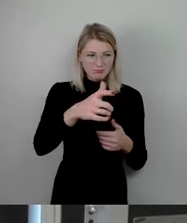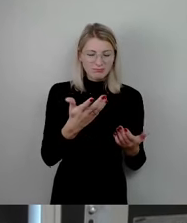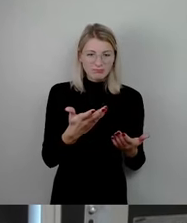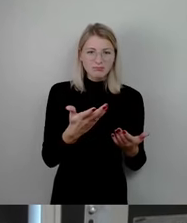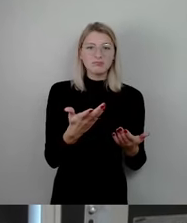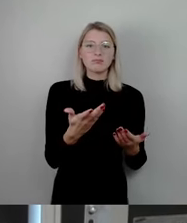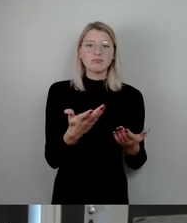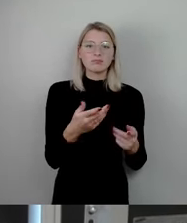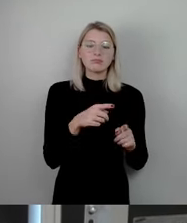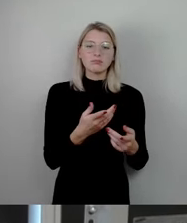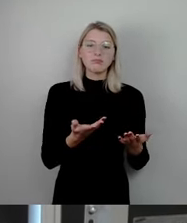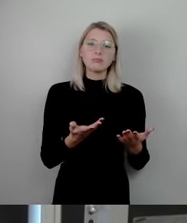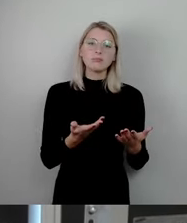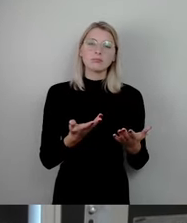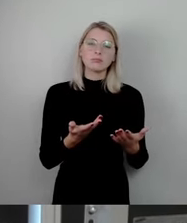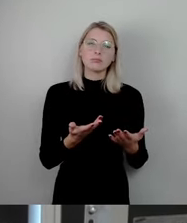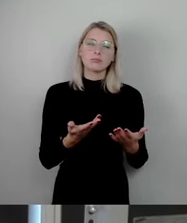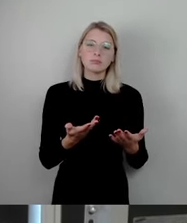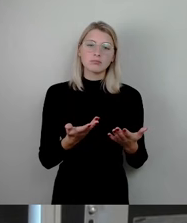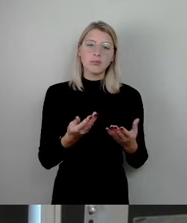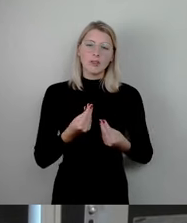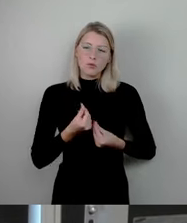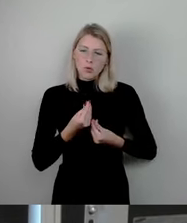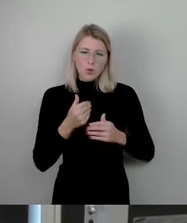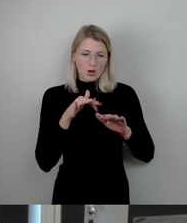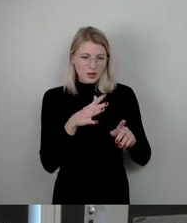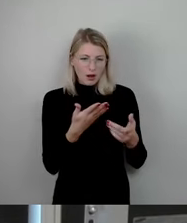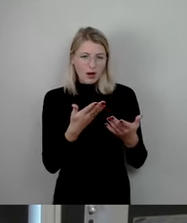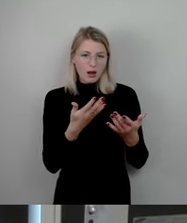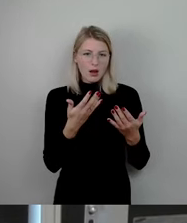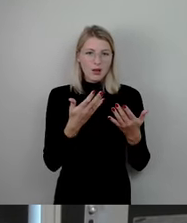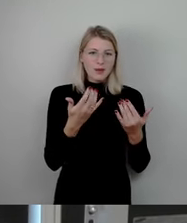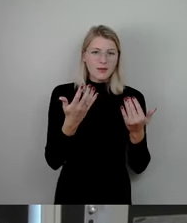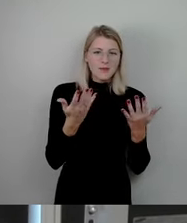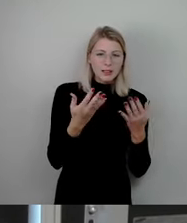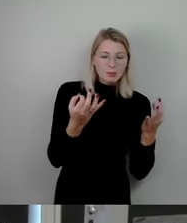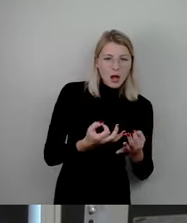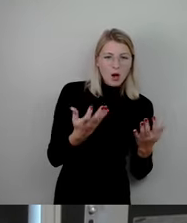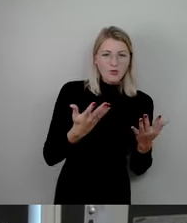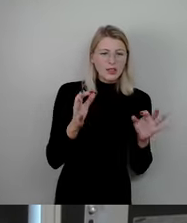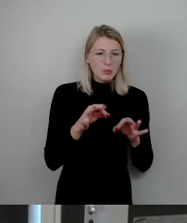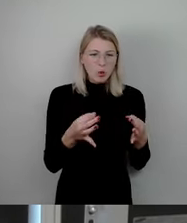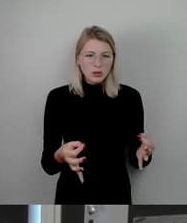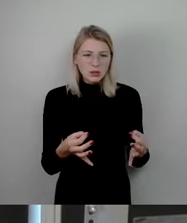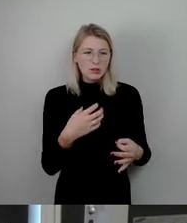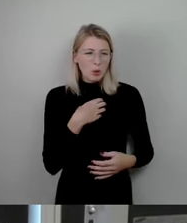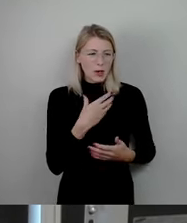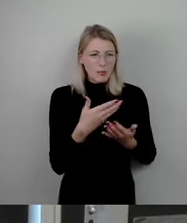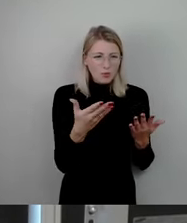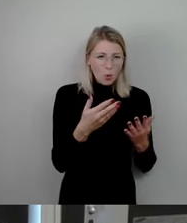die ein ziemlich gutes Gespür dafür haben, was denn hier nützt und was nicht und wo die Problemlagen sind.